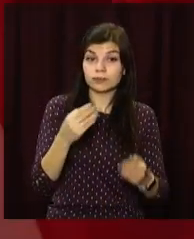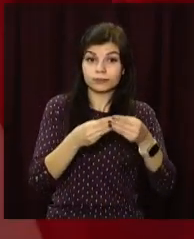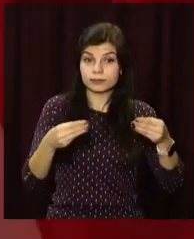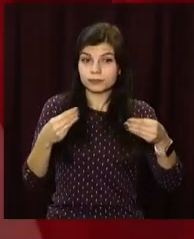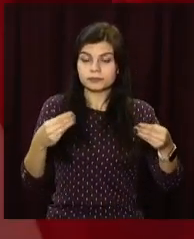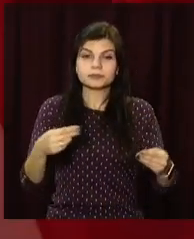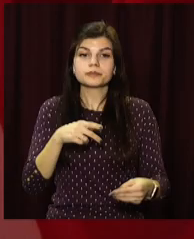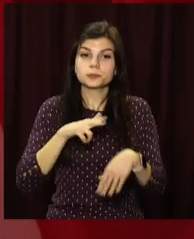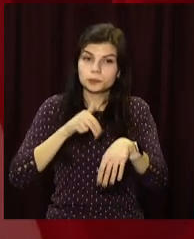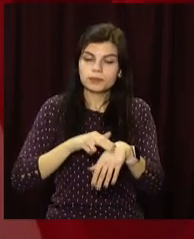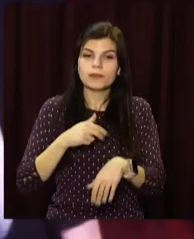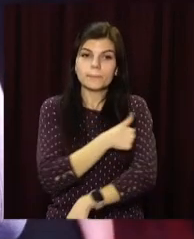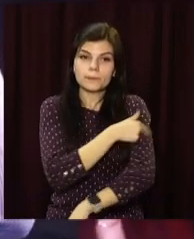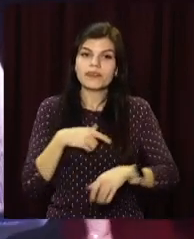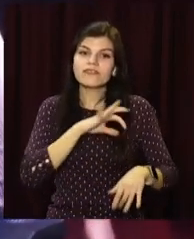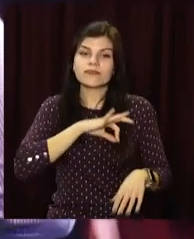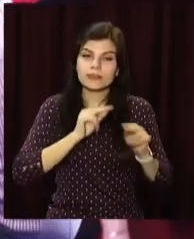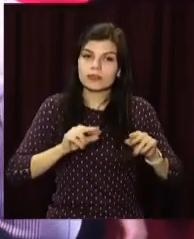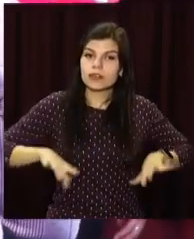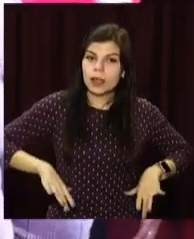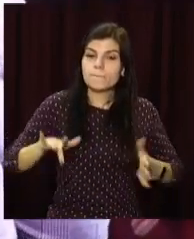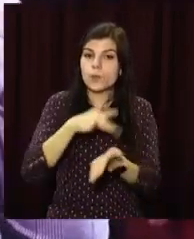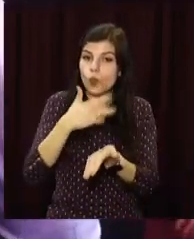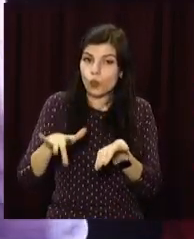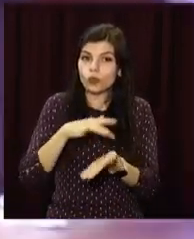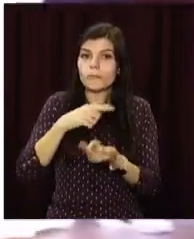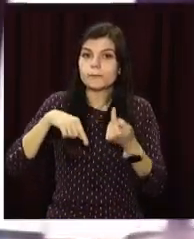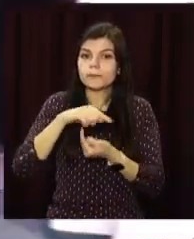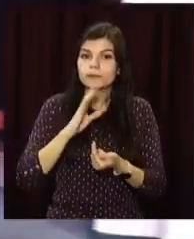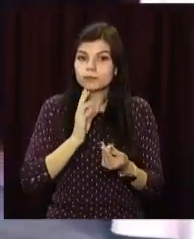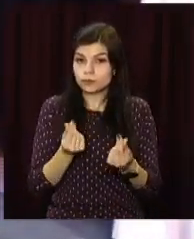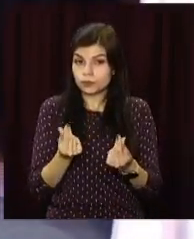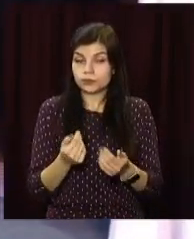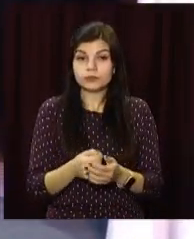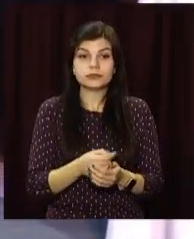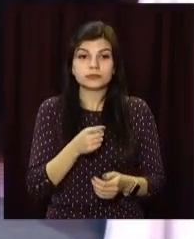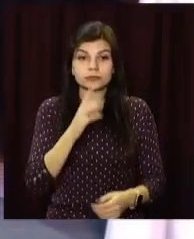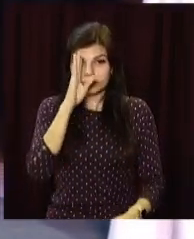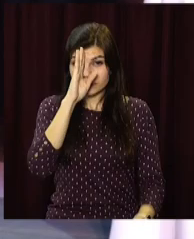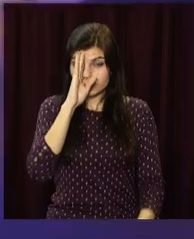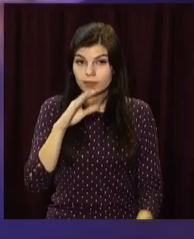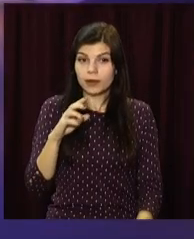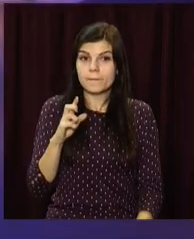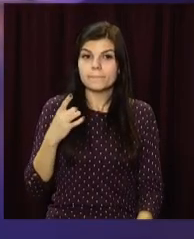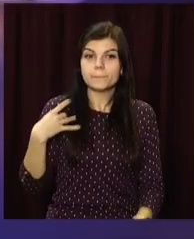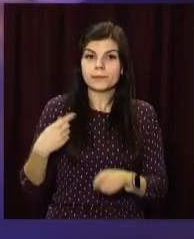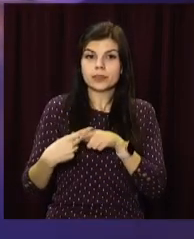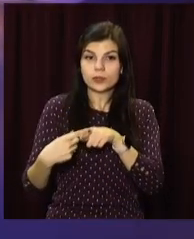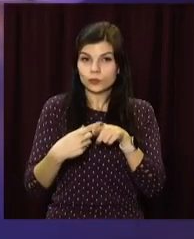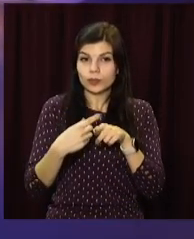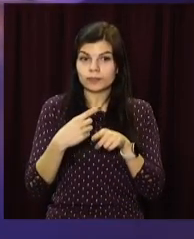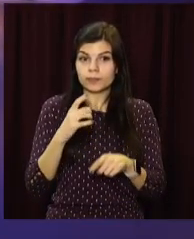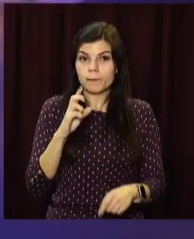поліціянтки, медики, виховательки, тренерки, бухгалтерки, підприємиці. Міський голова Андрій Білоусов привітав їх з